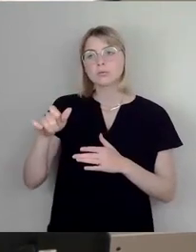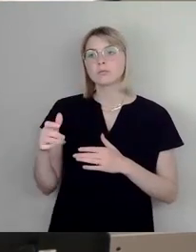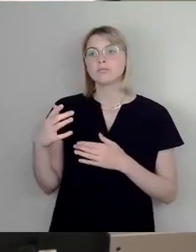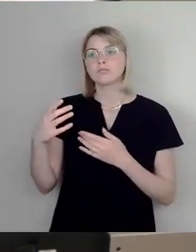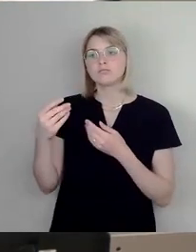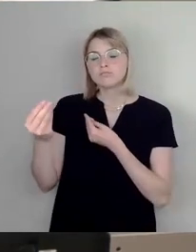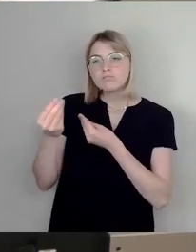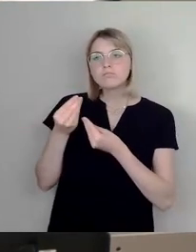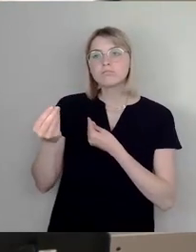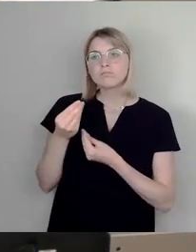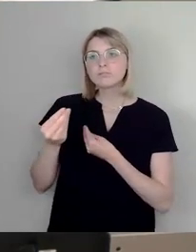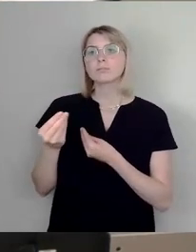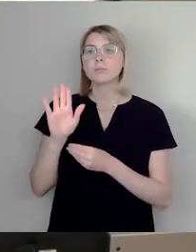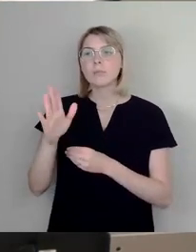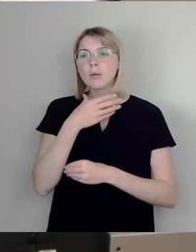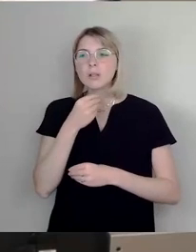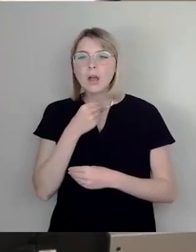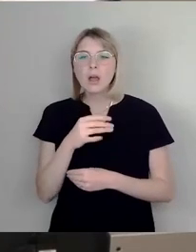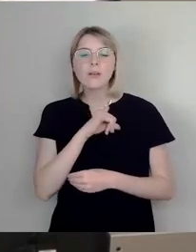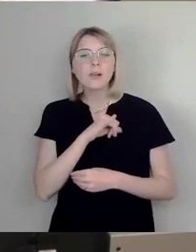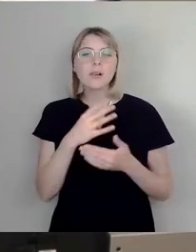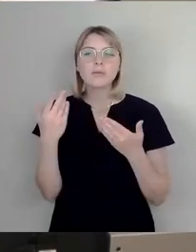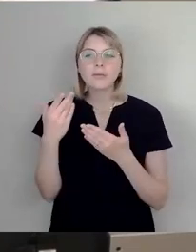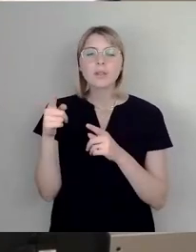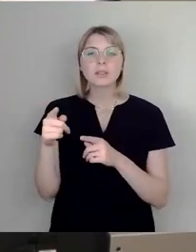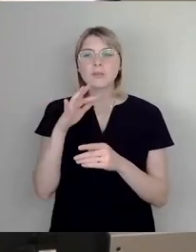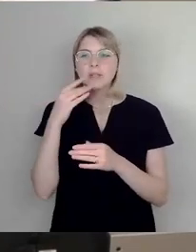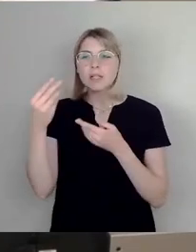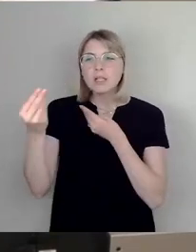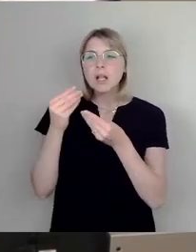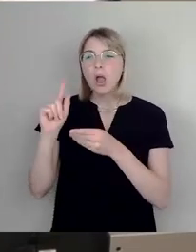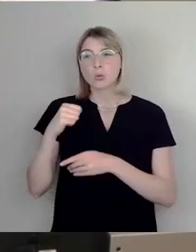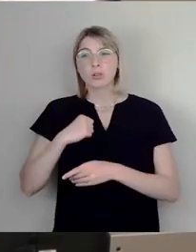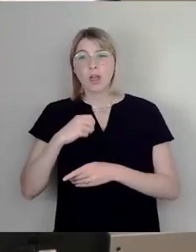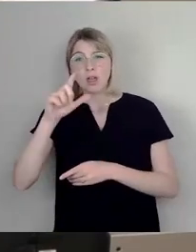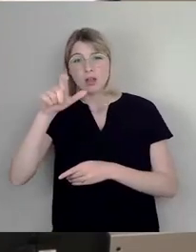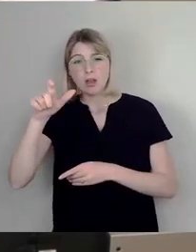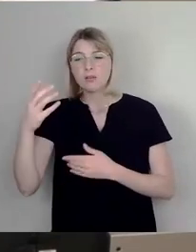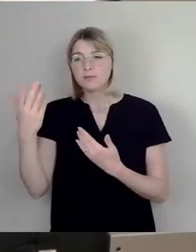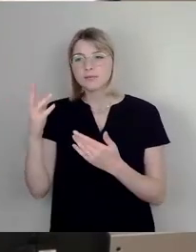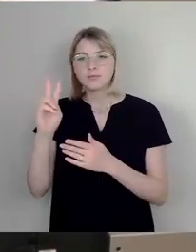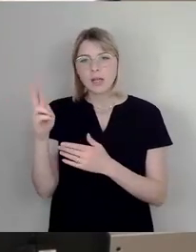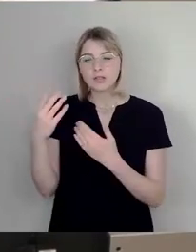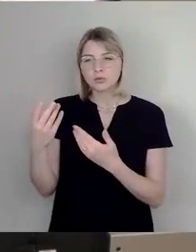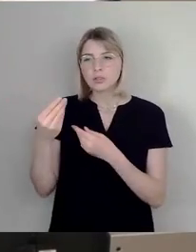mit deren Belange und viel mit denen auch im Gespräch bin, mit den Trägern. Und gerade die sehe ich auch mit Blick auf diesen Antrag als eine